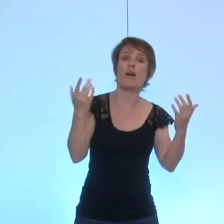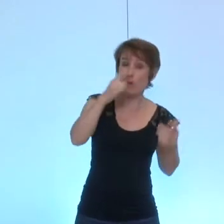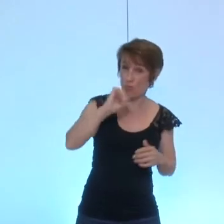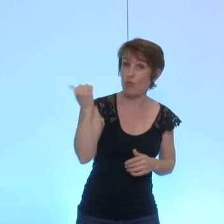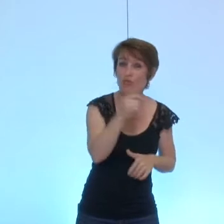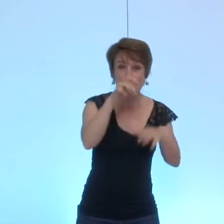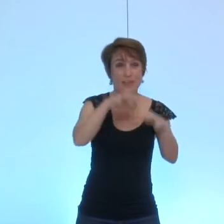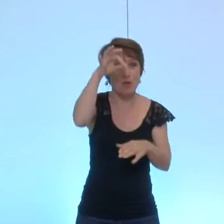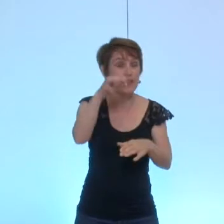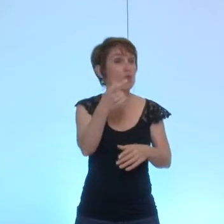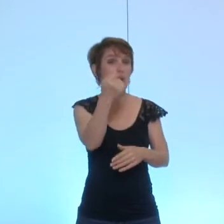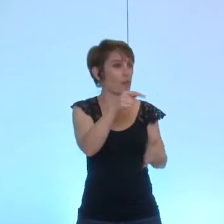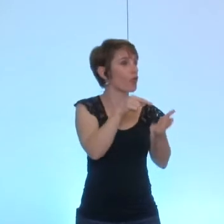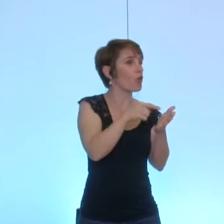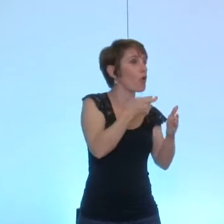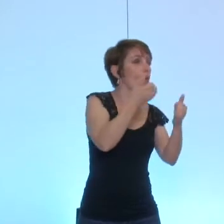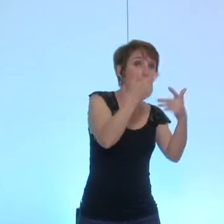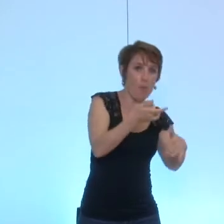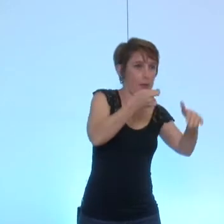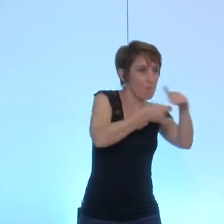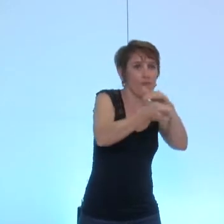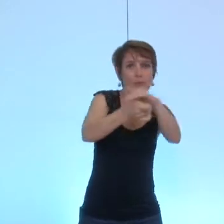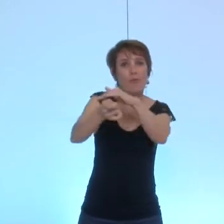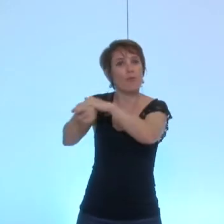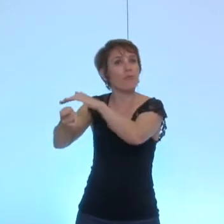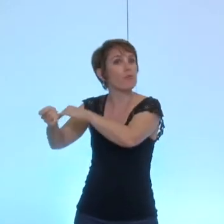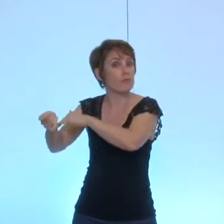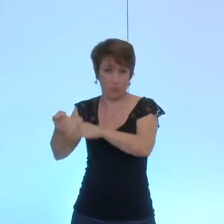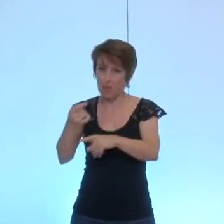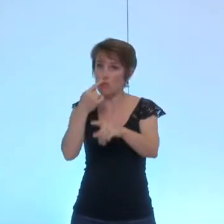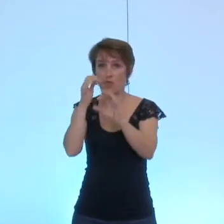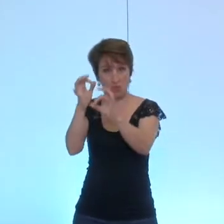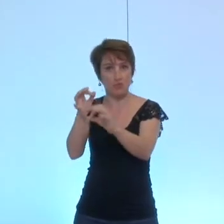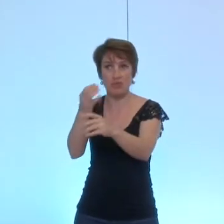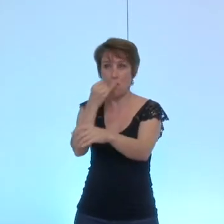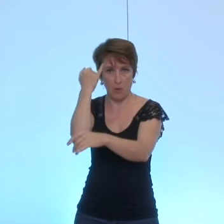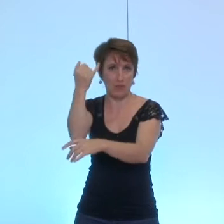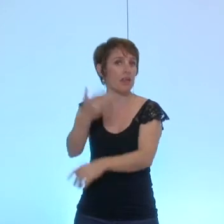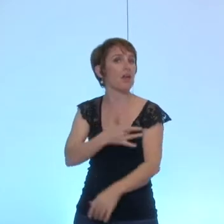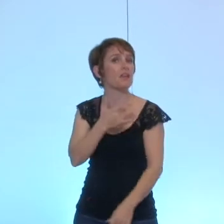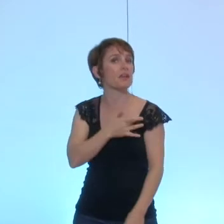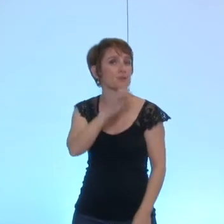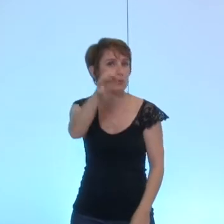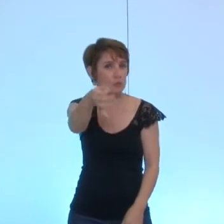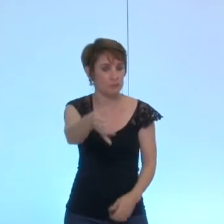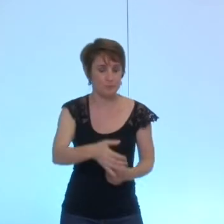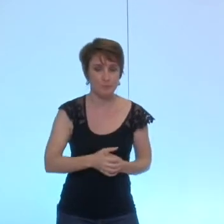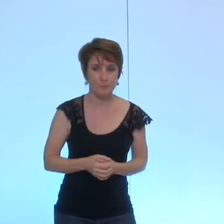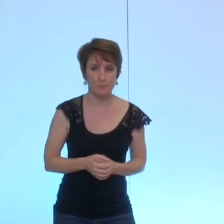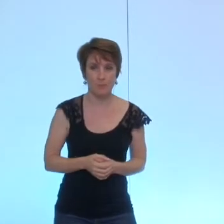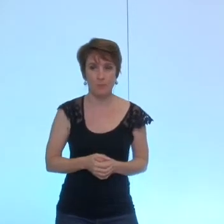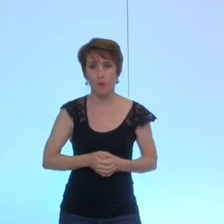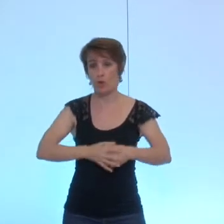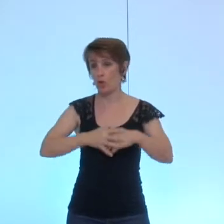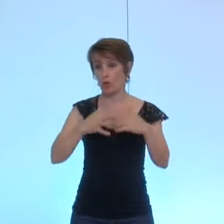pour chacun des élus pour indemniser là-dessus je crois que c'est intéressant effectivement donc voilà les quelques points